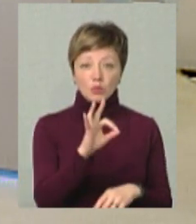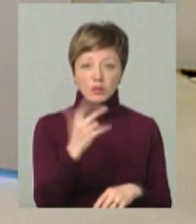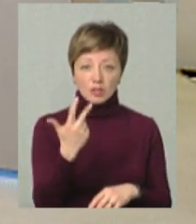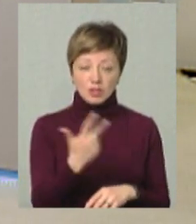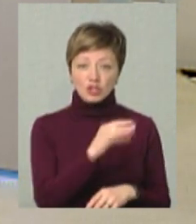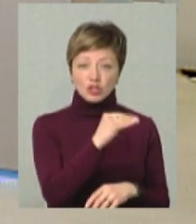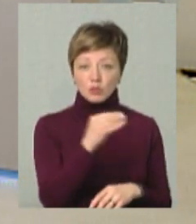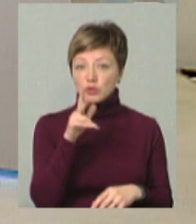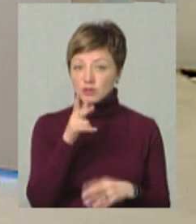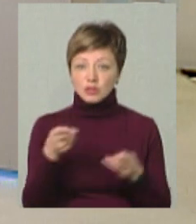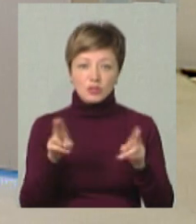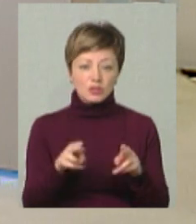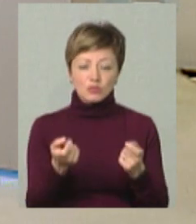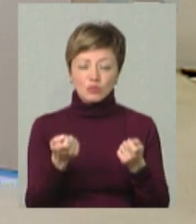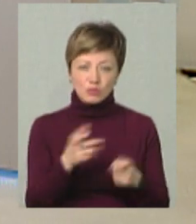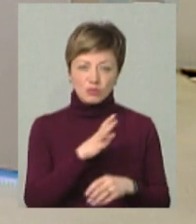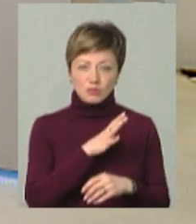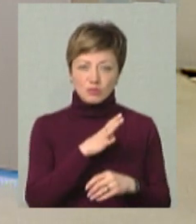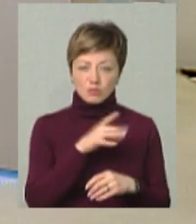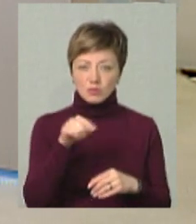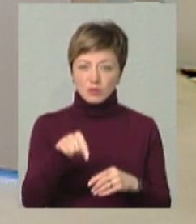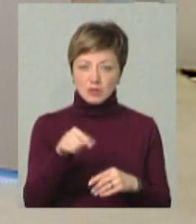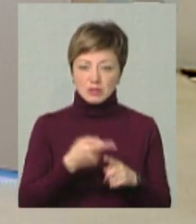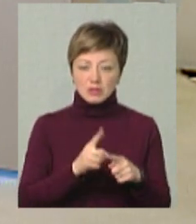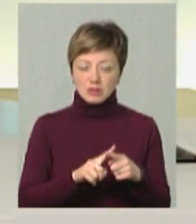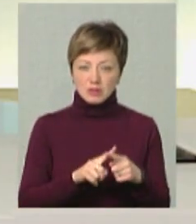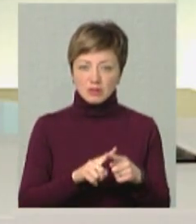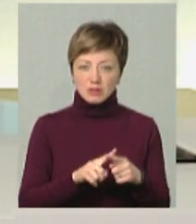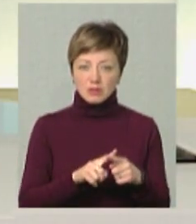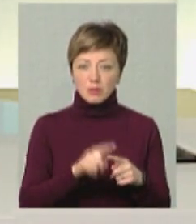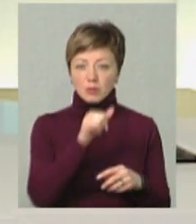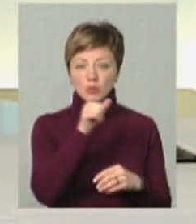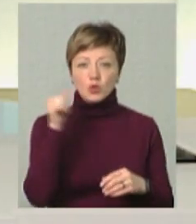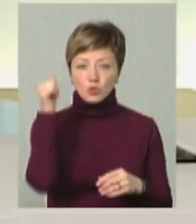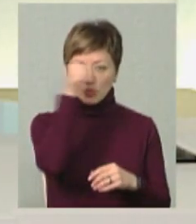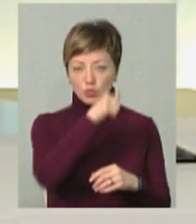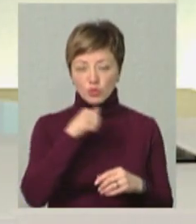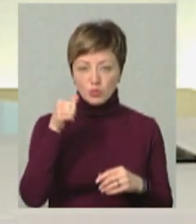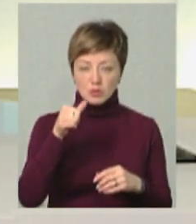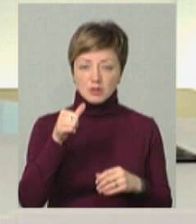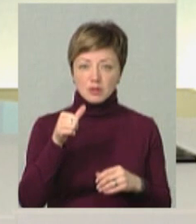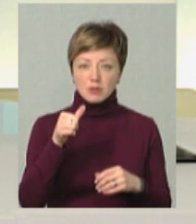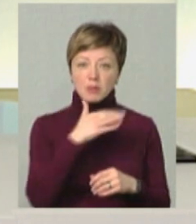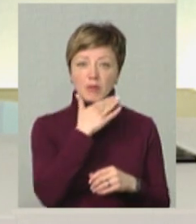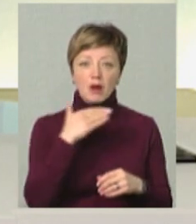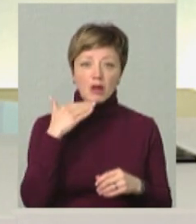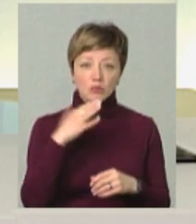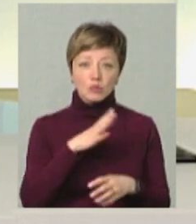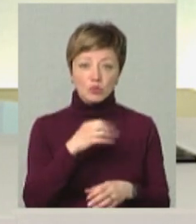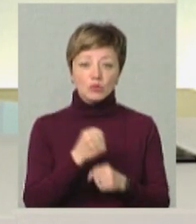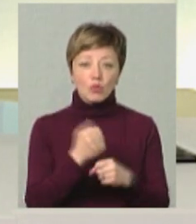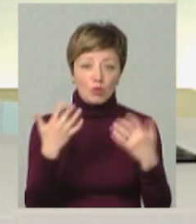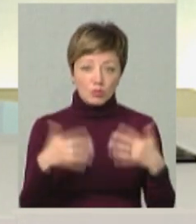-Чернівці, нам лишилося небагато, по суті, по цих ділянках, тому що минулого року, по суті, багато, якби, і було